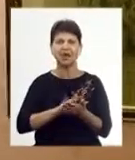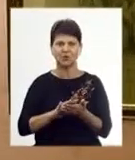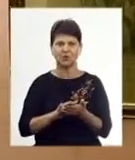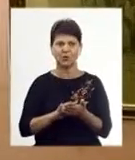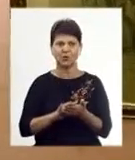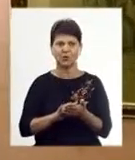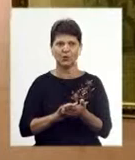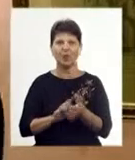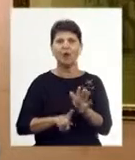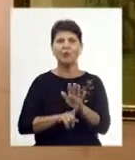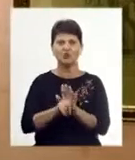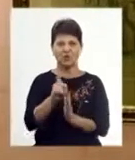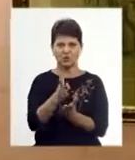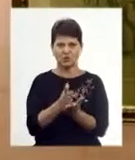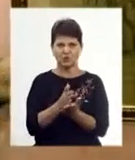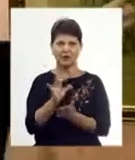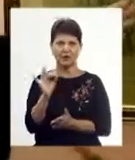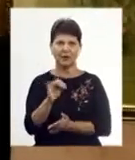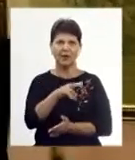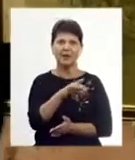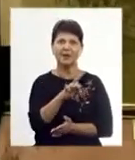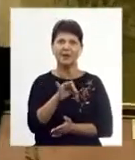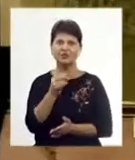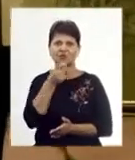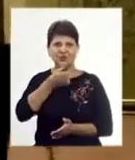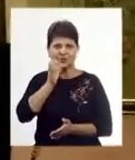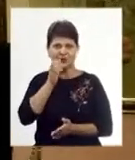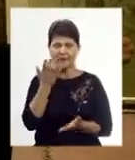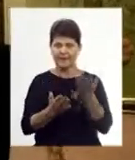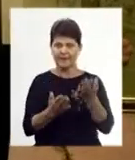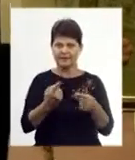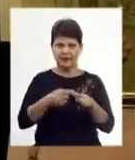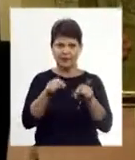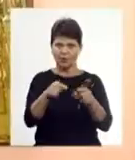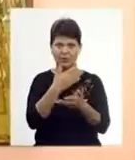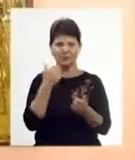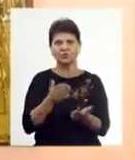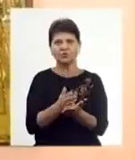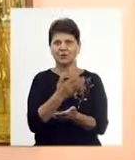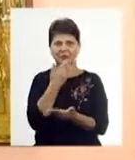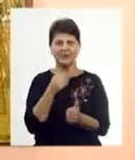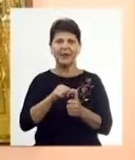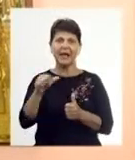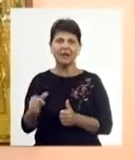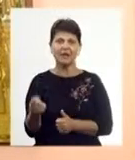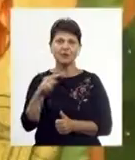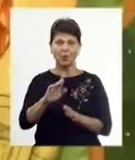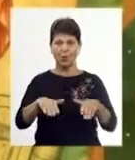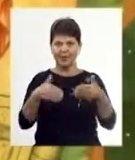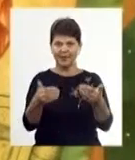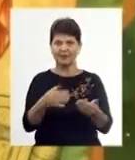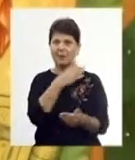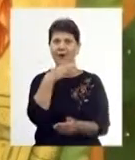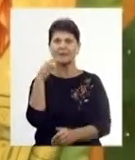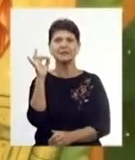служити літургією і причащати. Якщо немає цього плата, ми не можемо служити. Крім того, на виставці представлено чимало